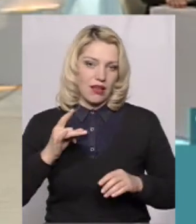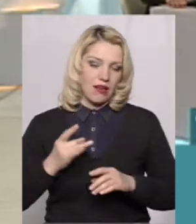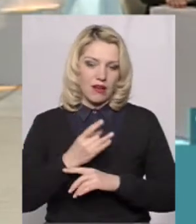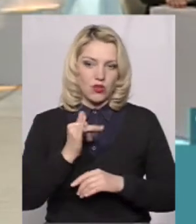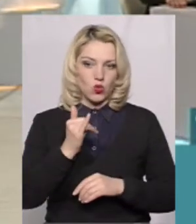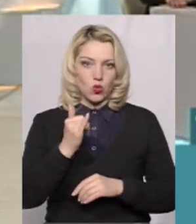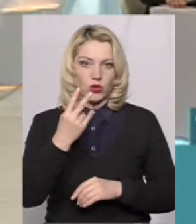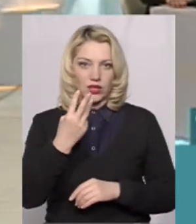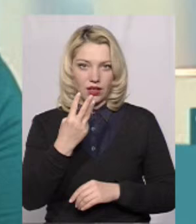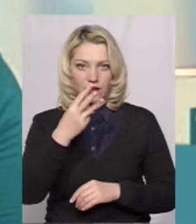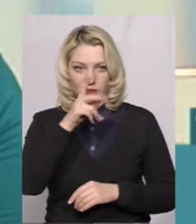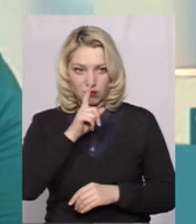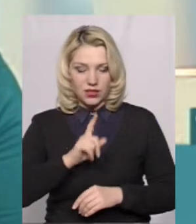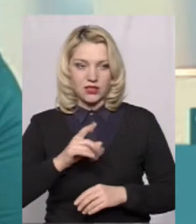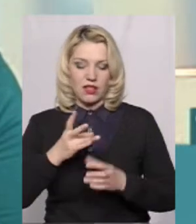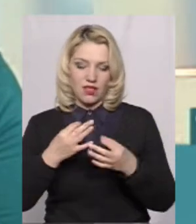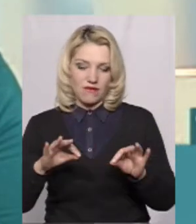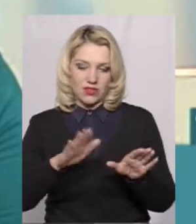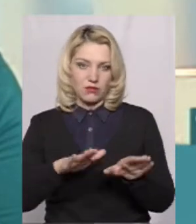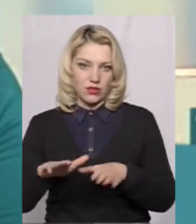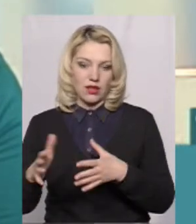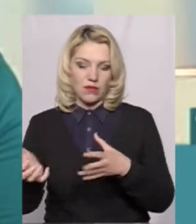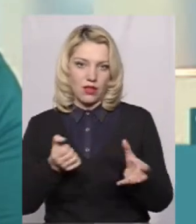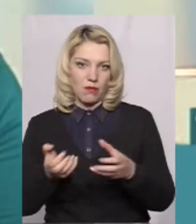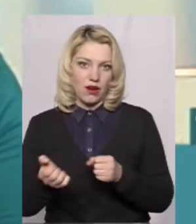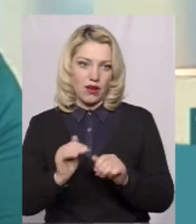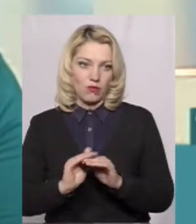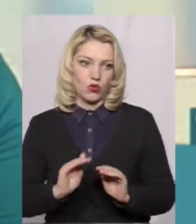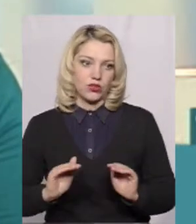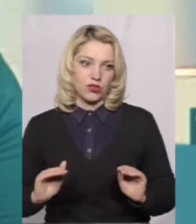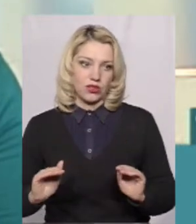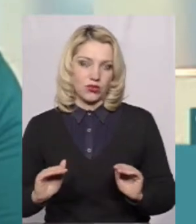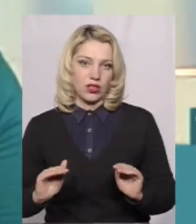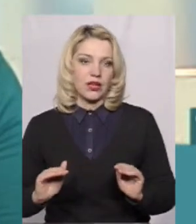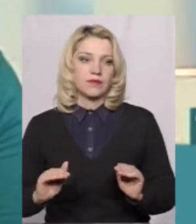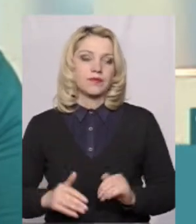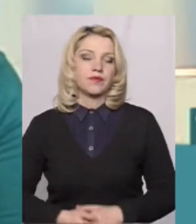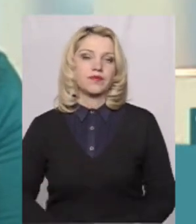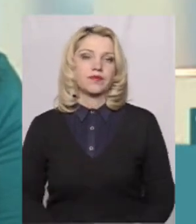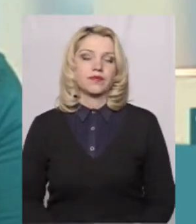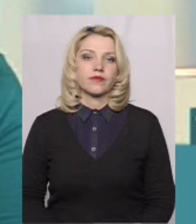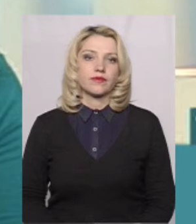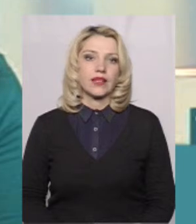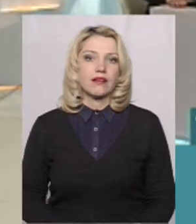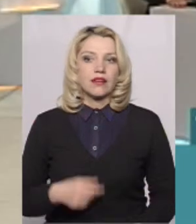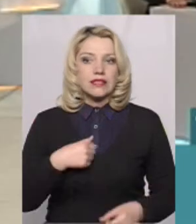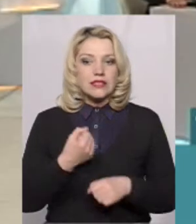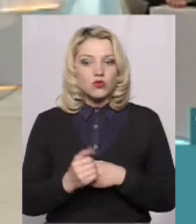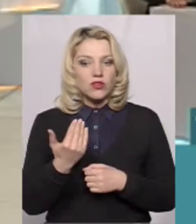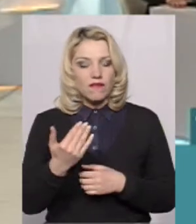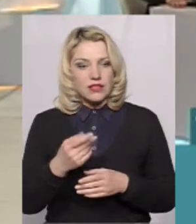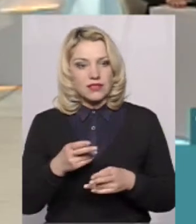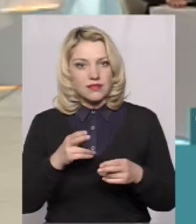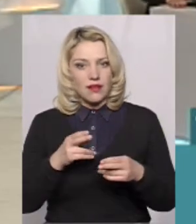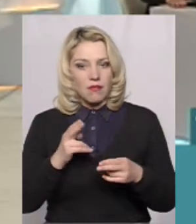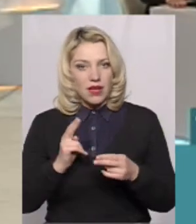три місяці, і ми на вільні місця набираємо діток з певними пільгами. зможна на вас перервати, в нас є